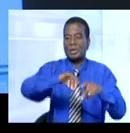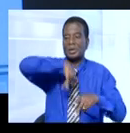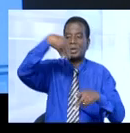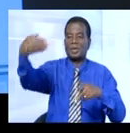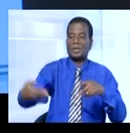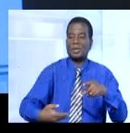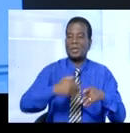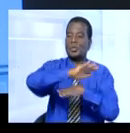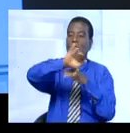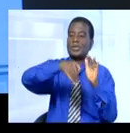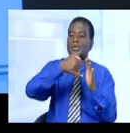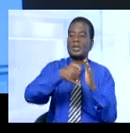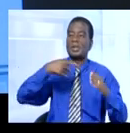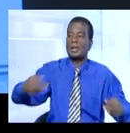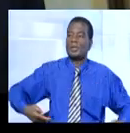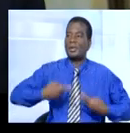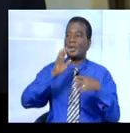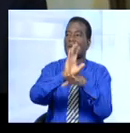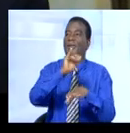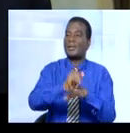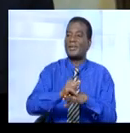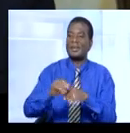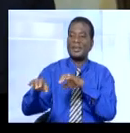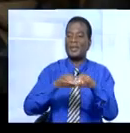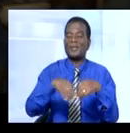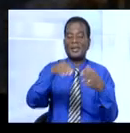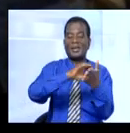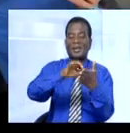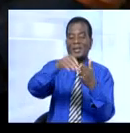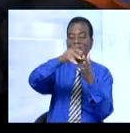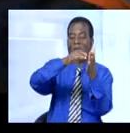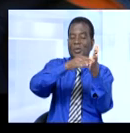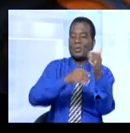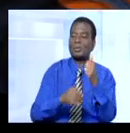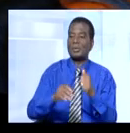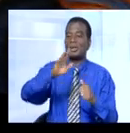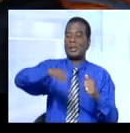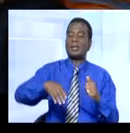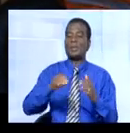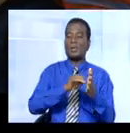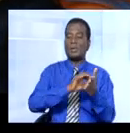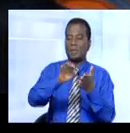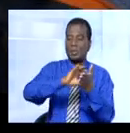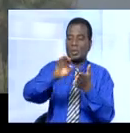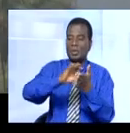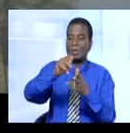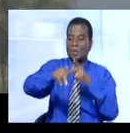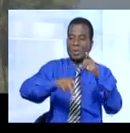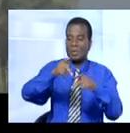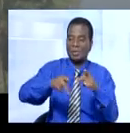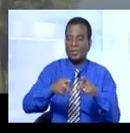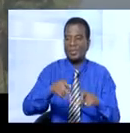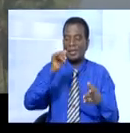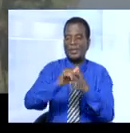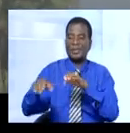tous ceux qui habitent la Côte d'Ivoire à se faire recenser. Le dernier recensement général de la population en Côte d'Ivoire